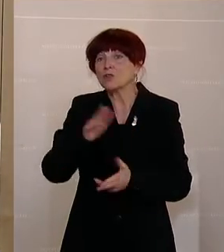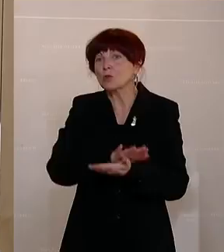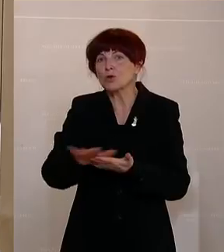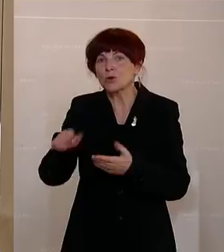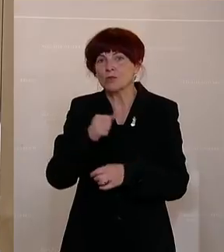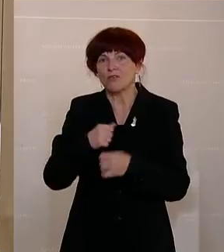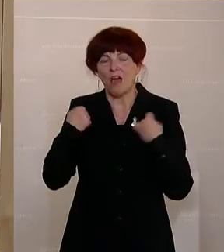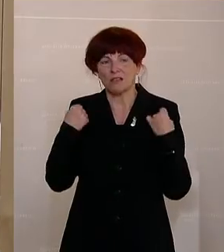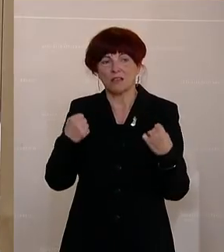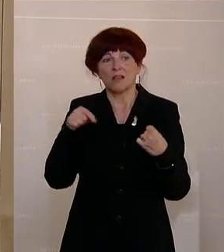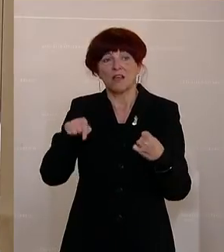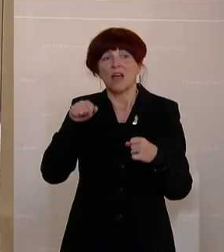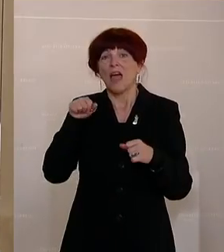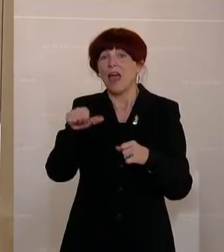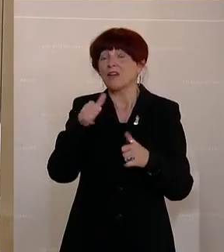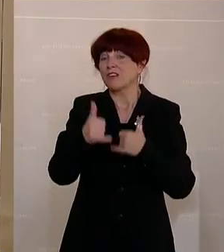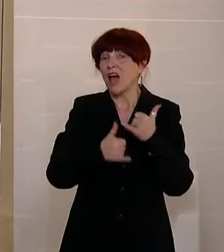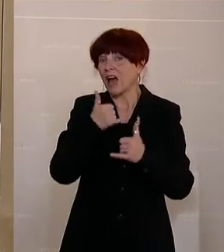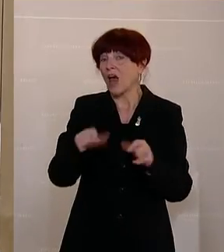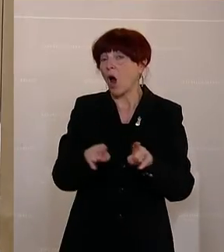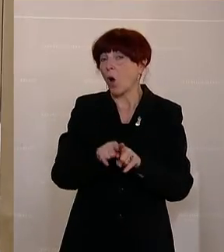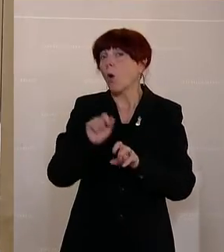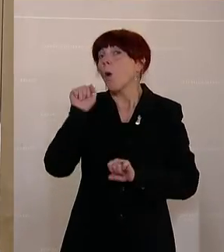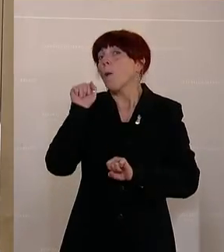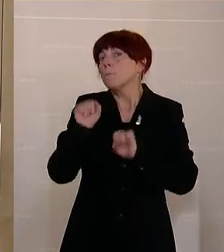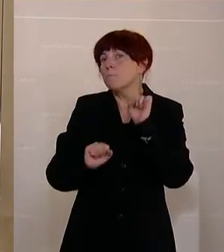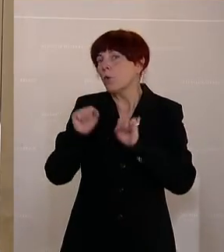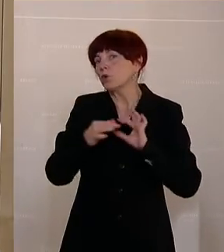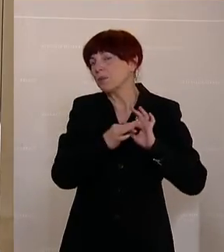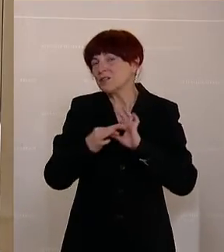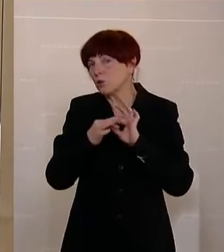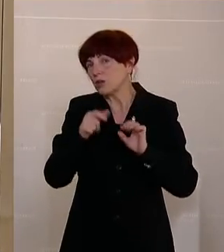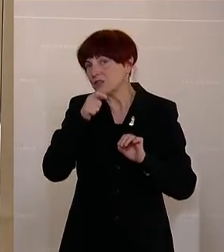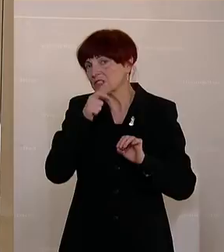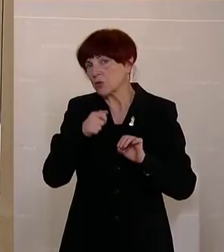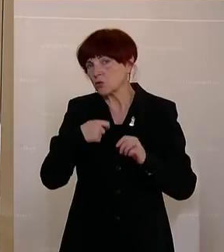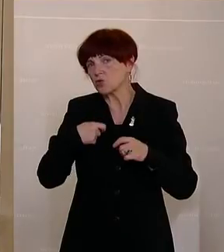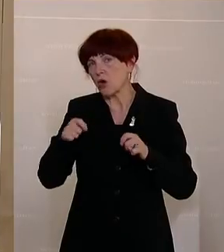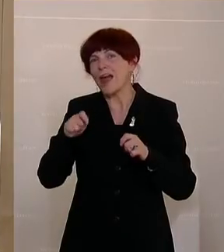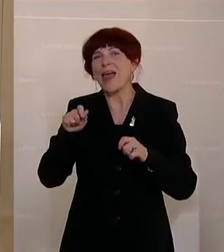In diesen elf Jahren fällt aber auch noch motorbezogene Versicherungssteuer an in der Höhe von 11.500 Euro.